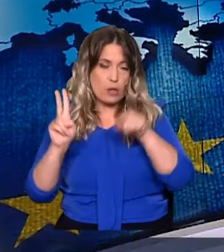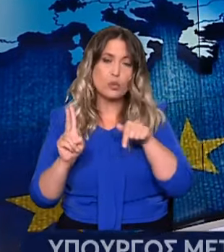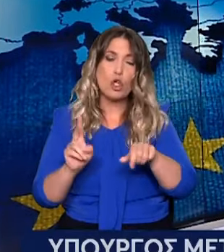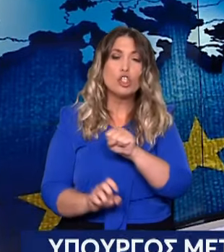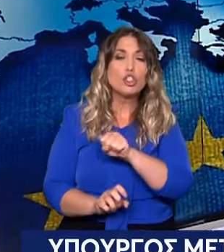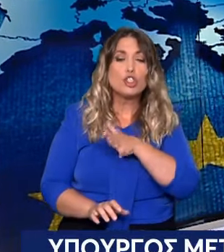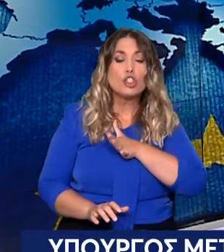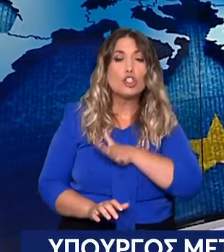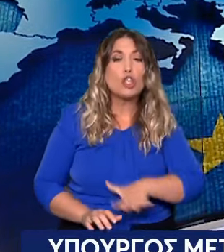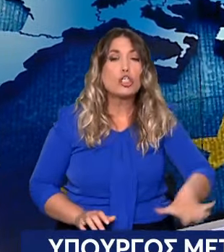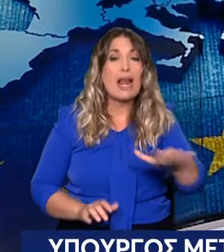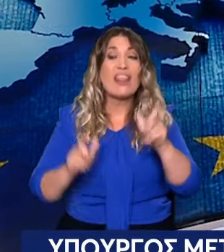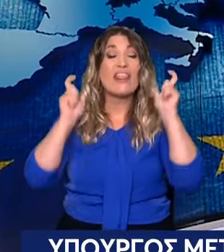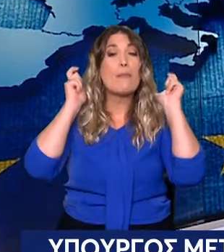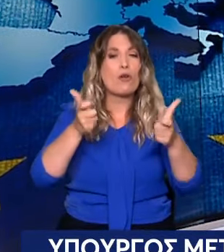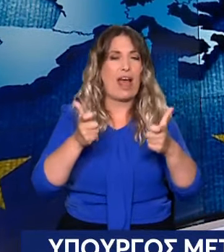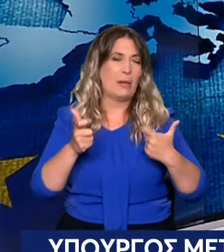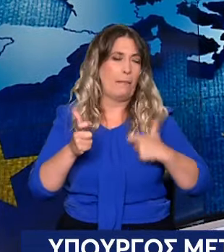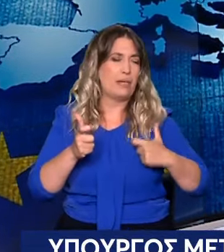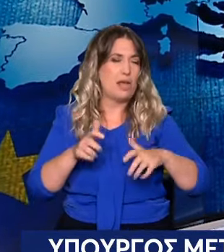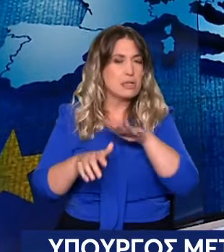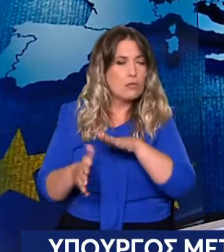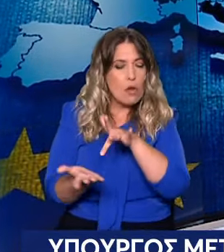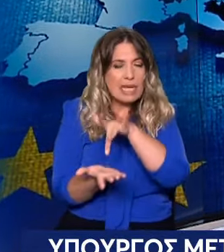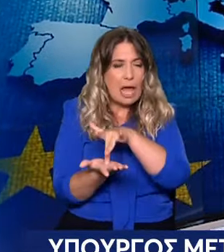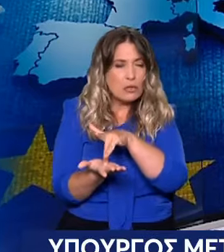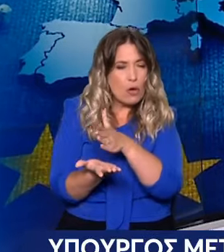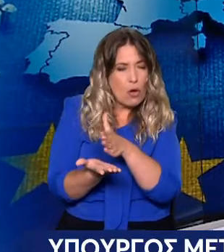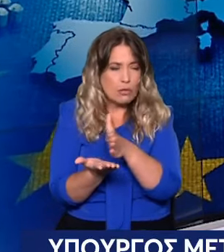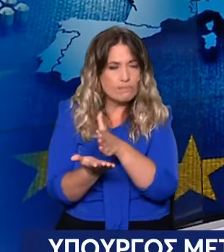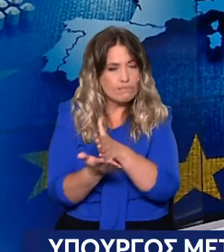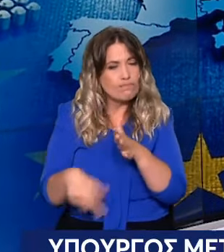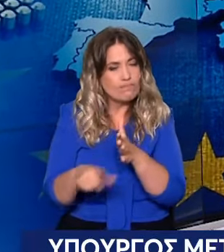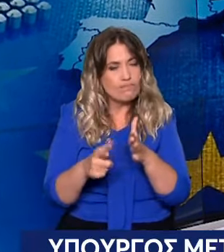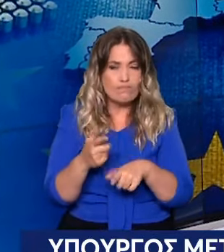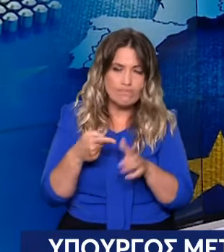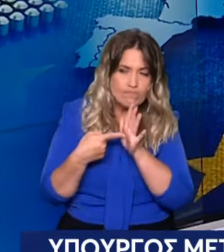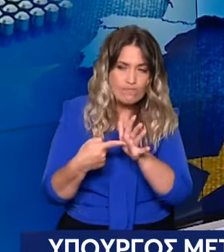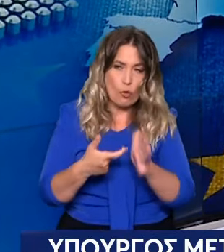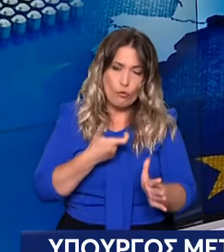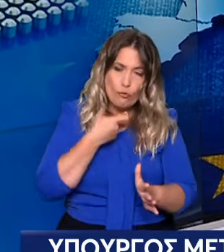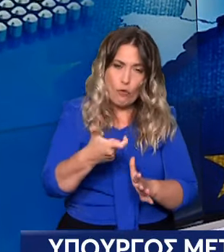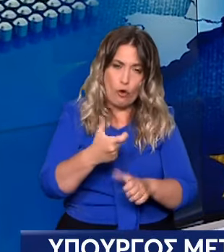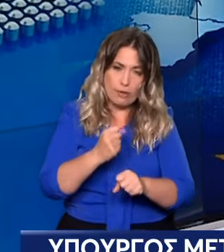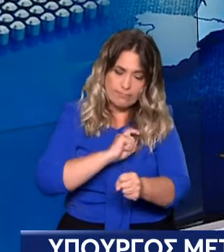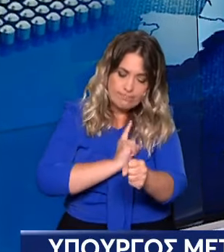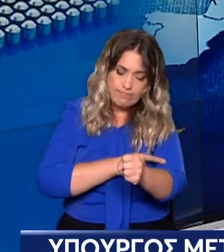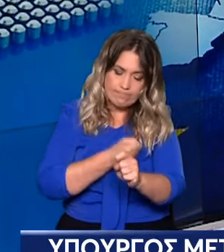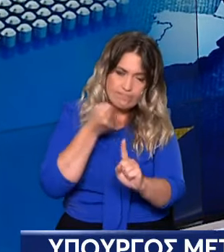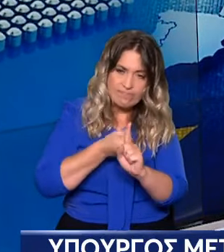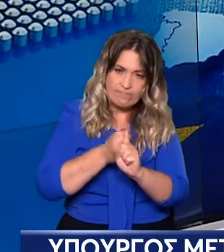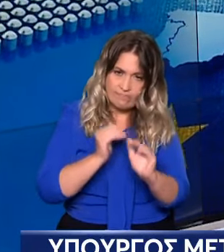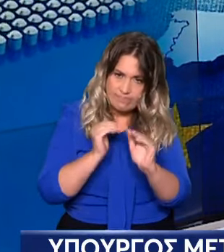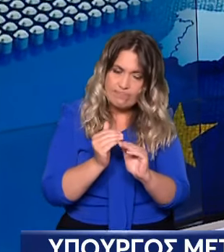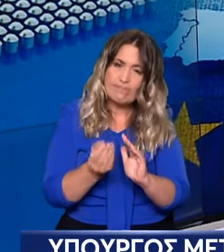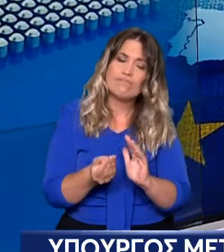συνεχίζουν να έχουν την πλειοψηφία στο Ευρωπαϊκό Κοινοβούλιο και άρα εν δυνάμει να δίνουν τον τόνο για μια ακόμα φορά με ό,τι αυτό σημαίνει για την επανεκλογή